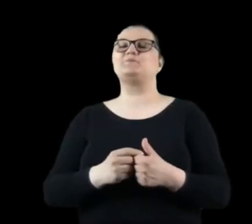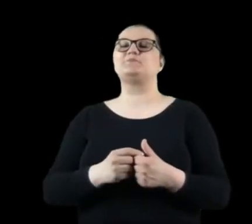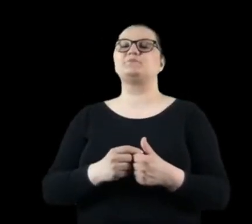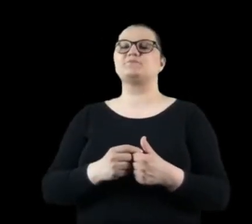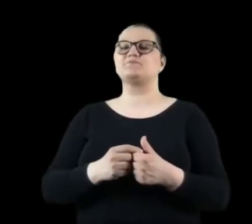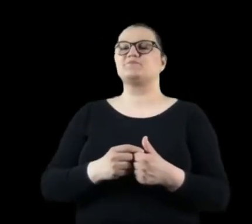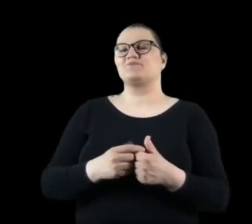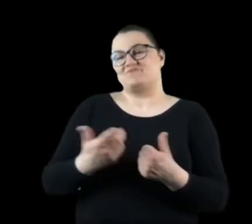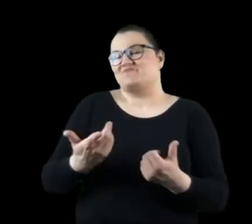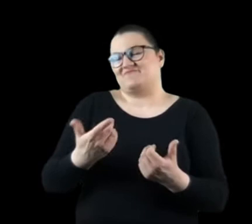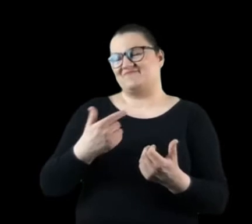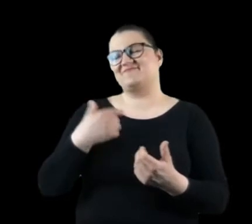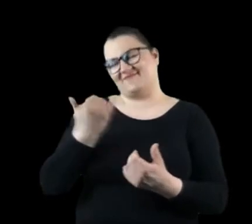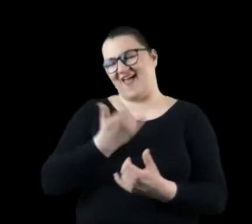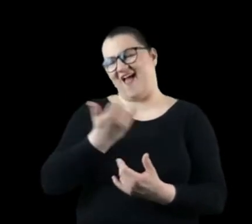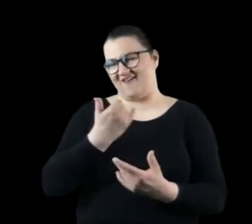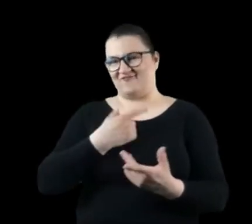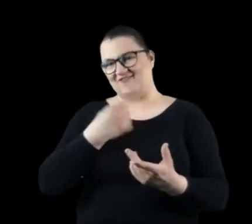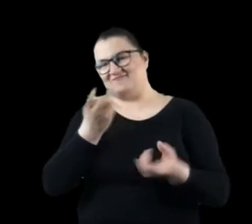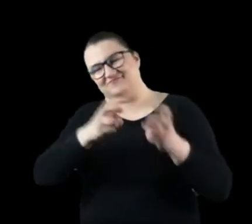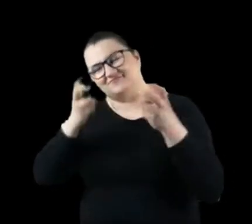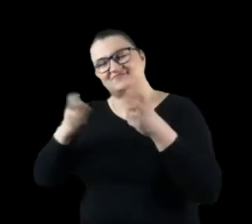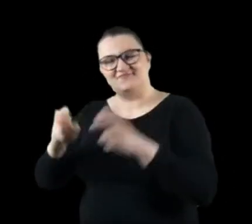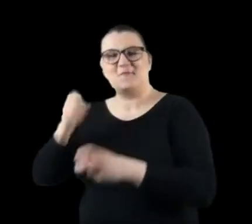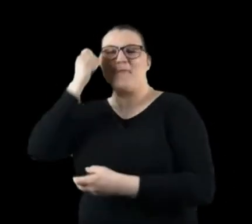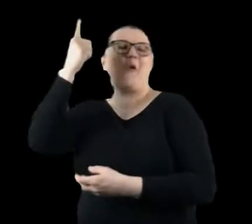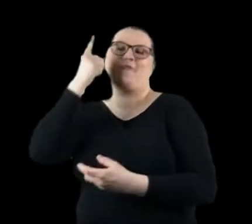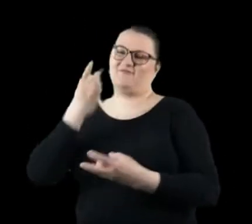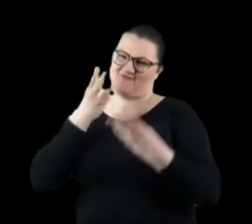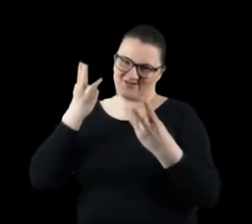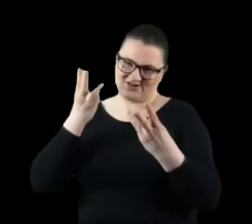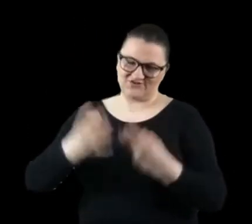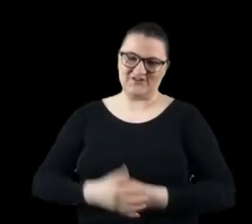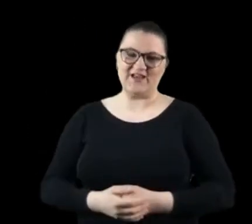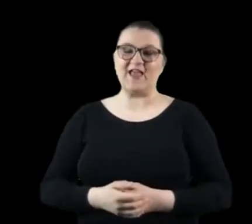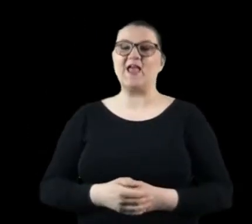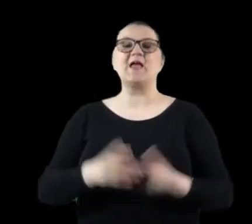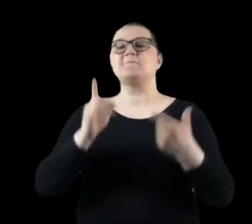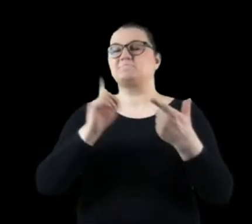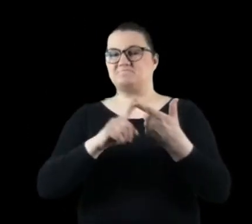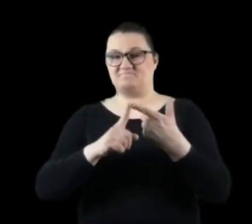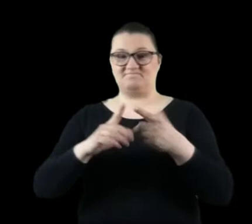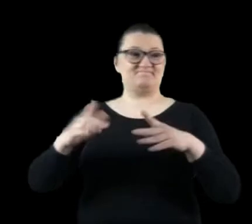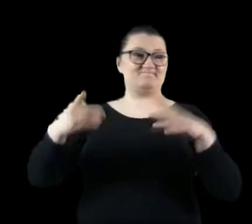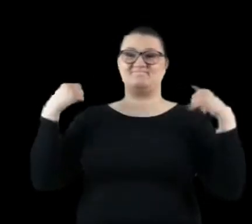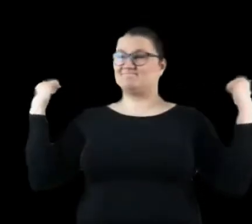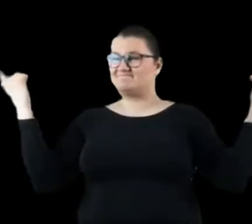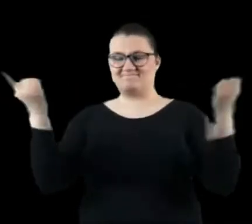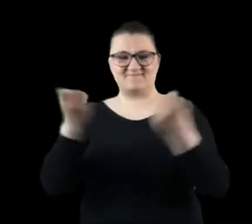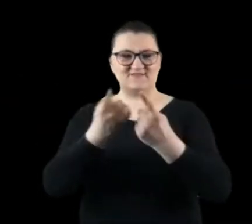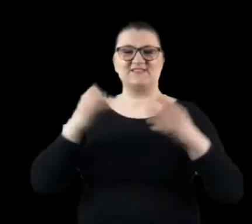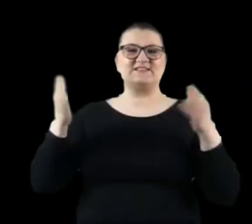Tak jak ze wszystkim, tutaj pomysł gra najważniejszą rolę. Potrzebujemy wyczernioną przestrzeń zamkniętą,